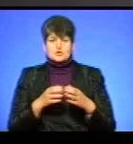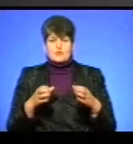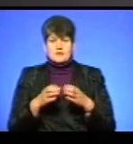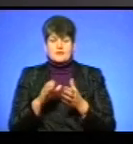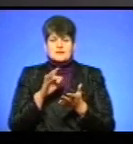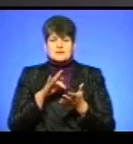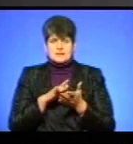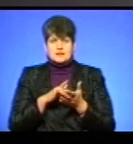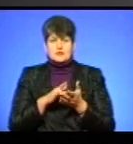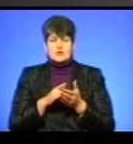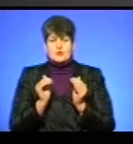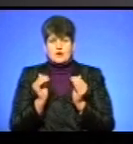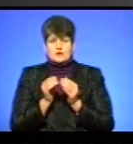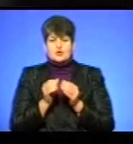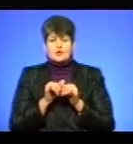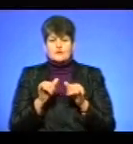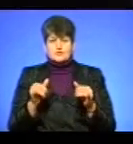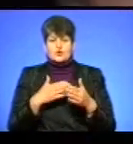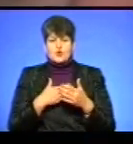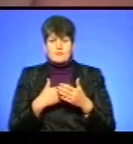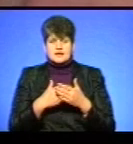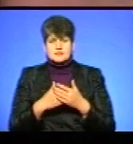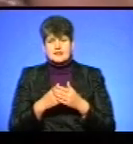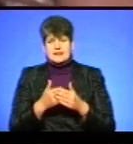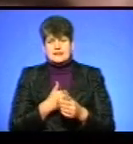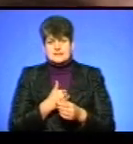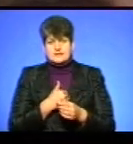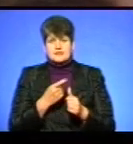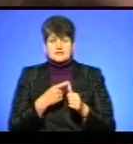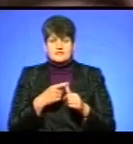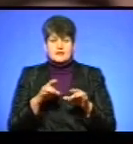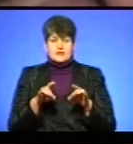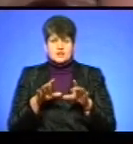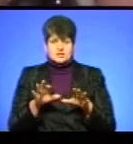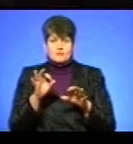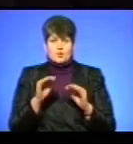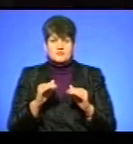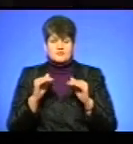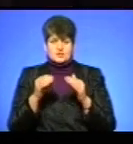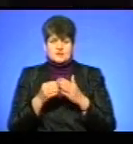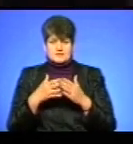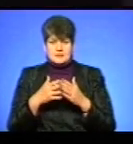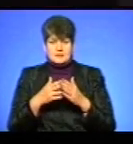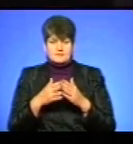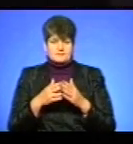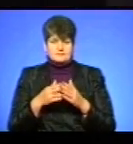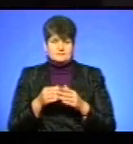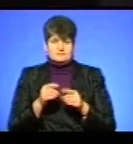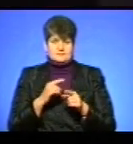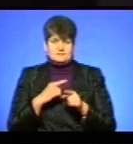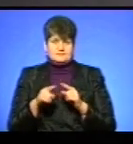«Центр локального розвитку та громадських ініціатив» Іван Родакевич називає рішення про підвищення тарифів передчасним.